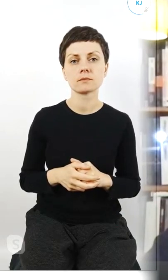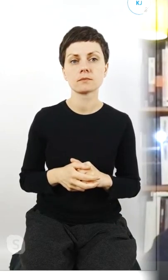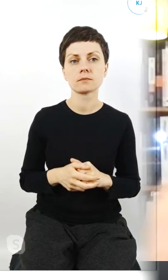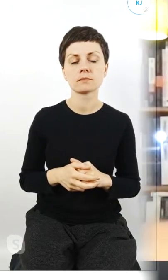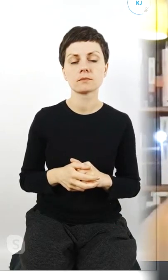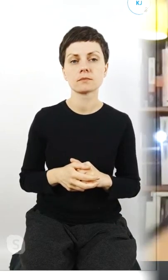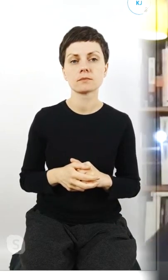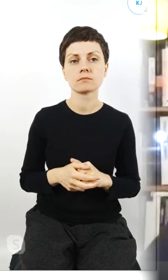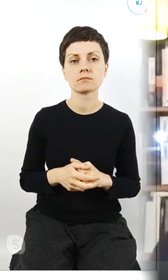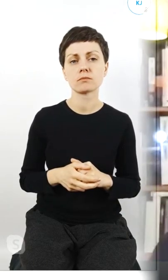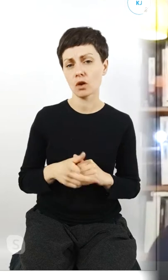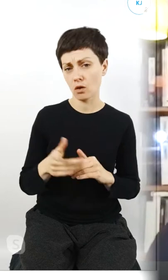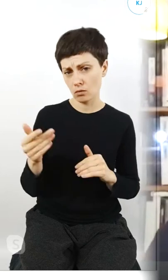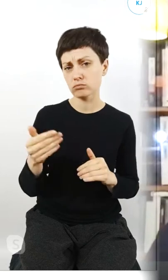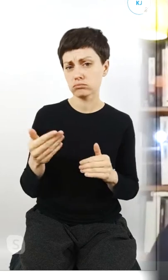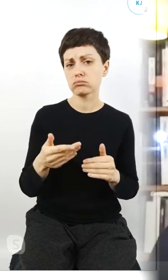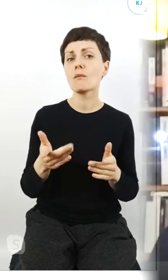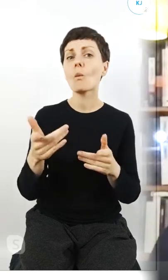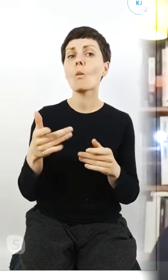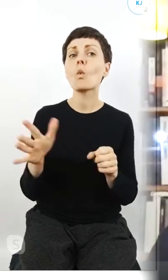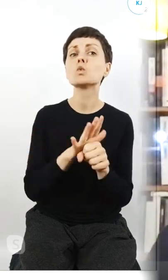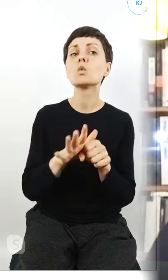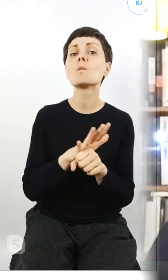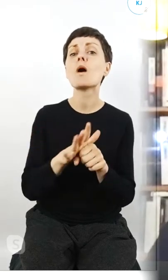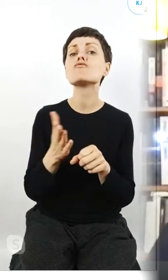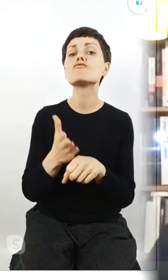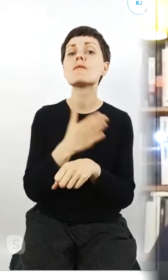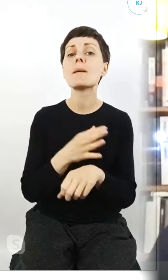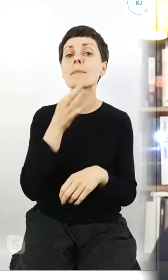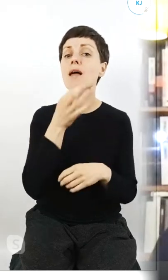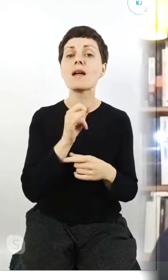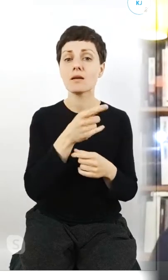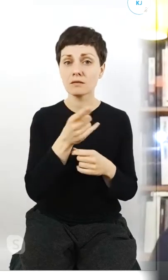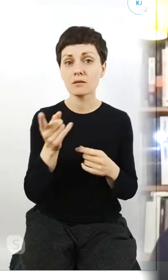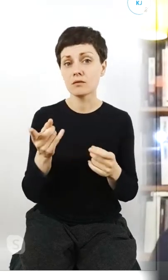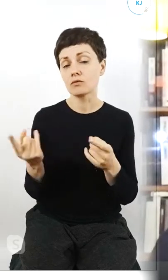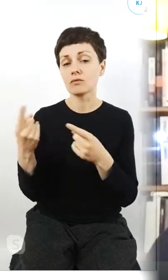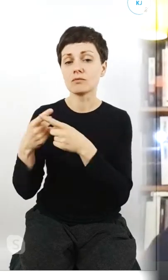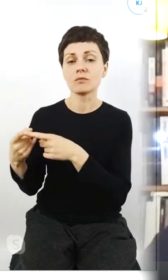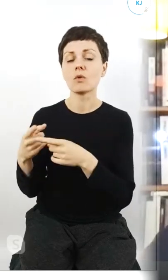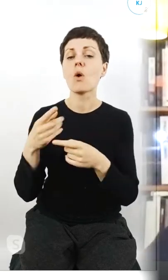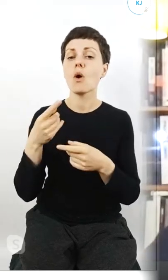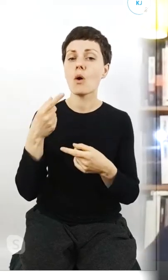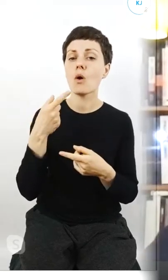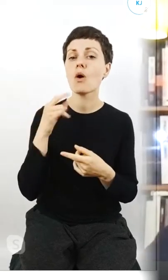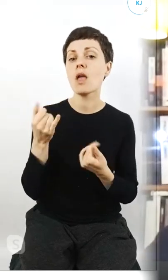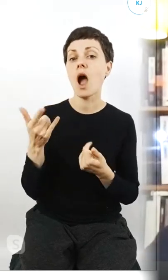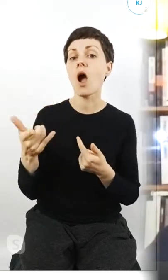To jakby uzupełniające do poprzedniego pytania, bo już jest w ogóle jak zareagowałyście na sam stan epidemiczny?